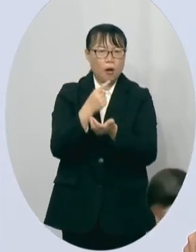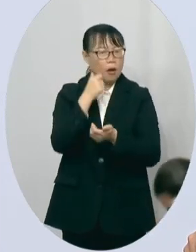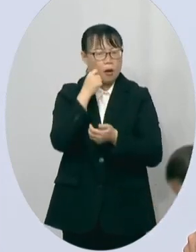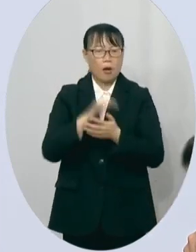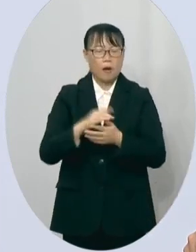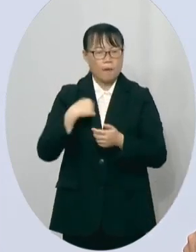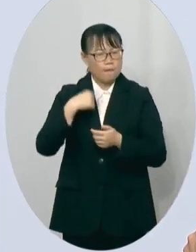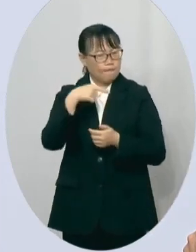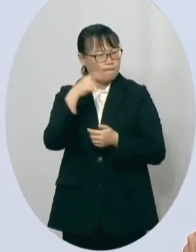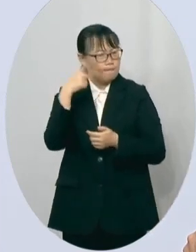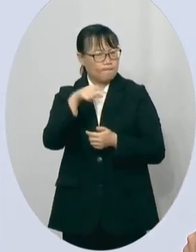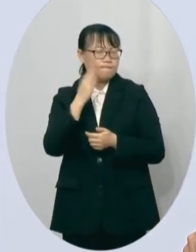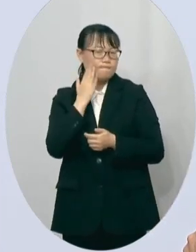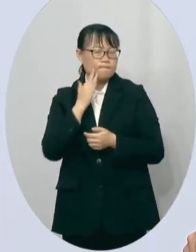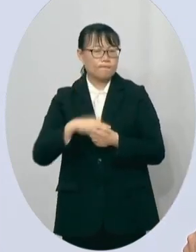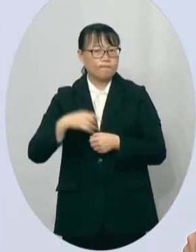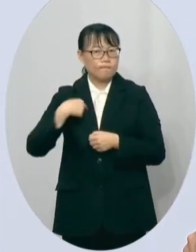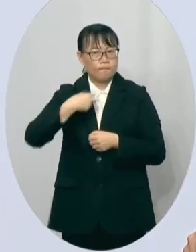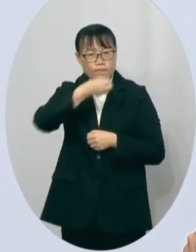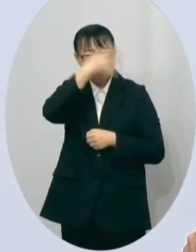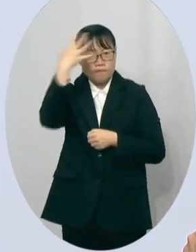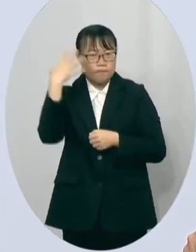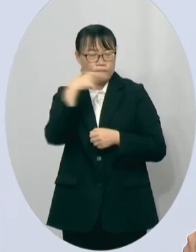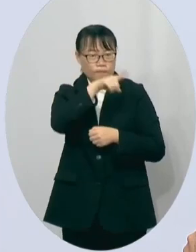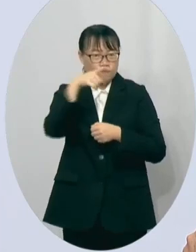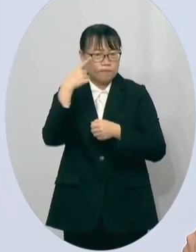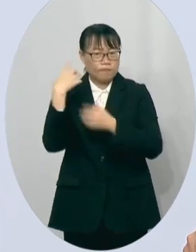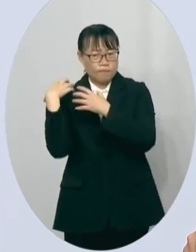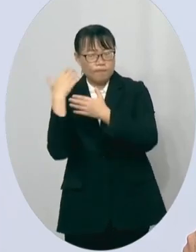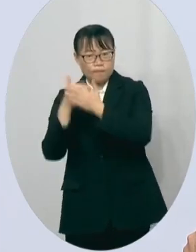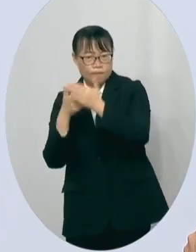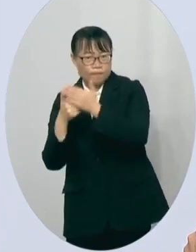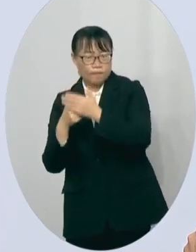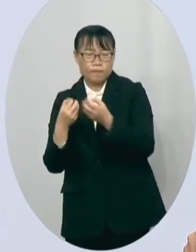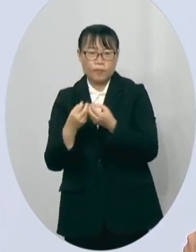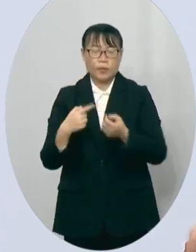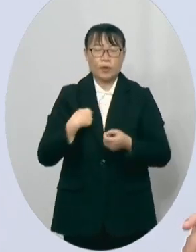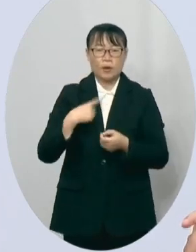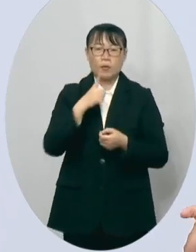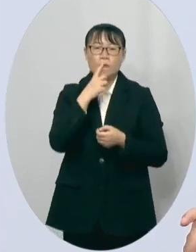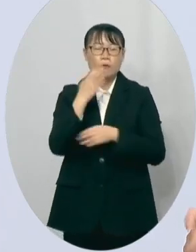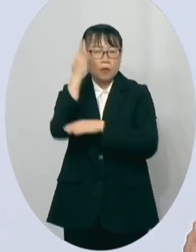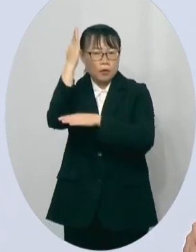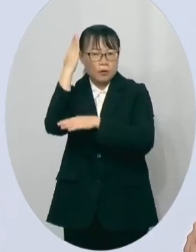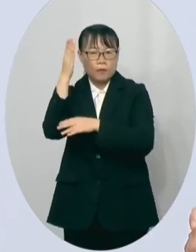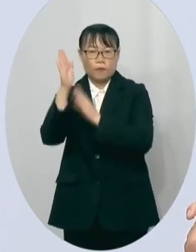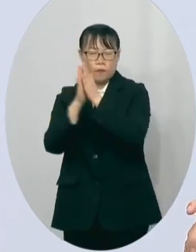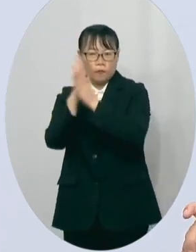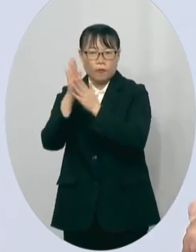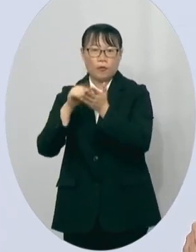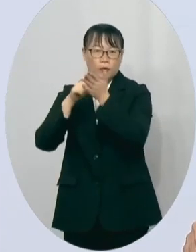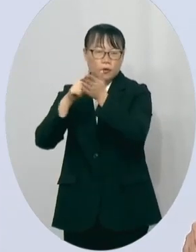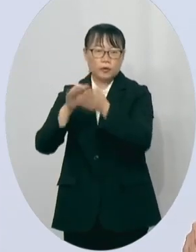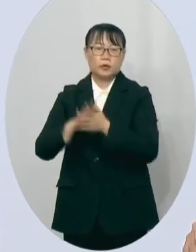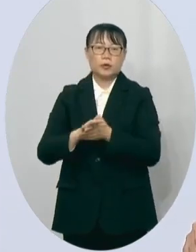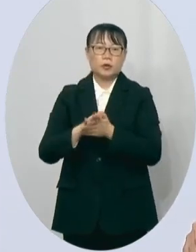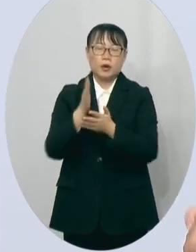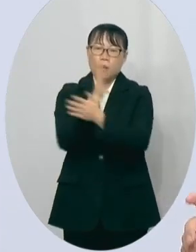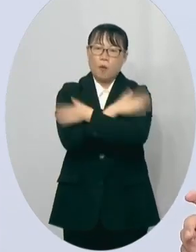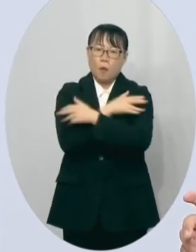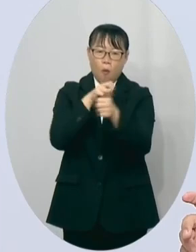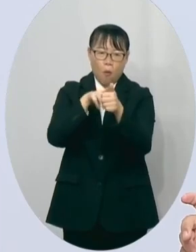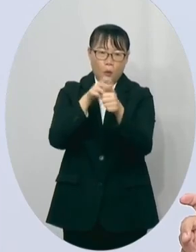昌为了减轻年轻人的负担我们在中央要求这个生育津贴这个养育这个育儿津贴